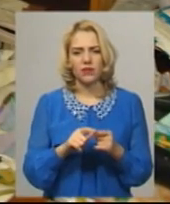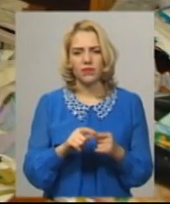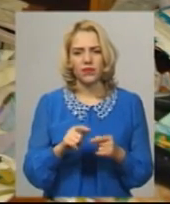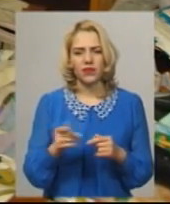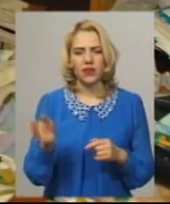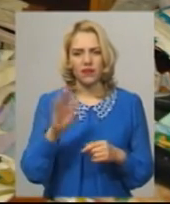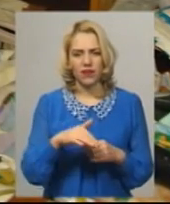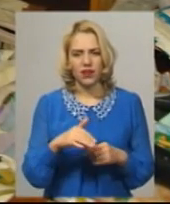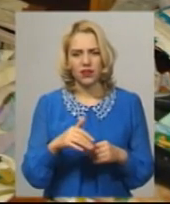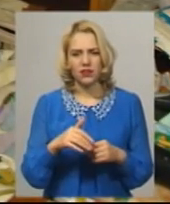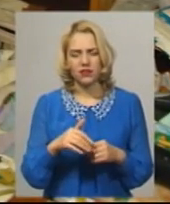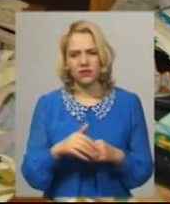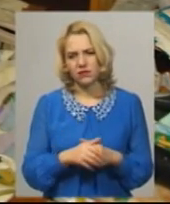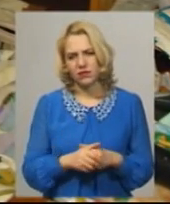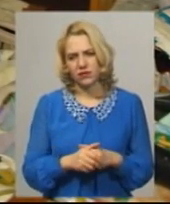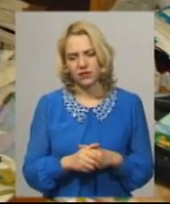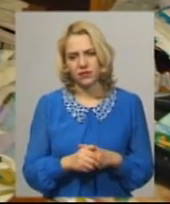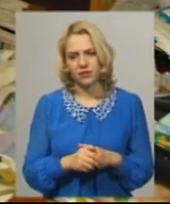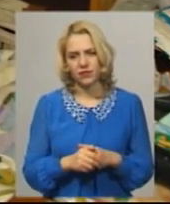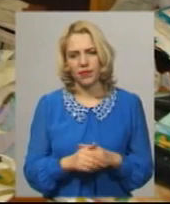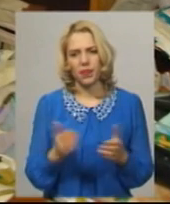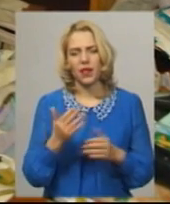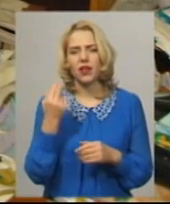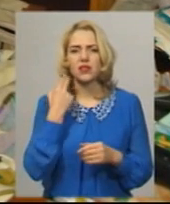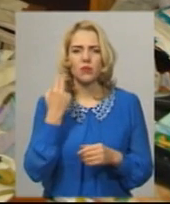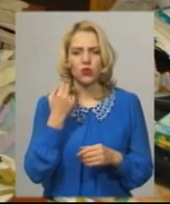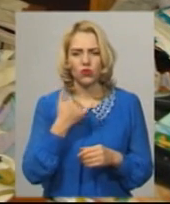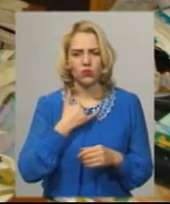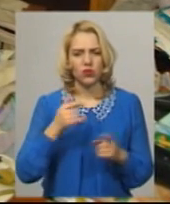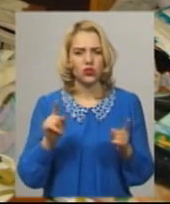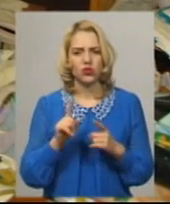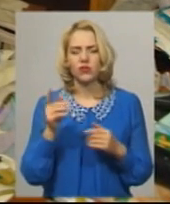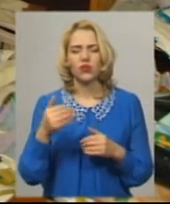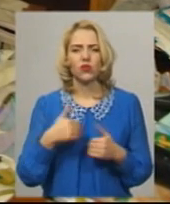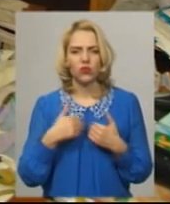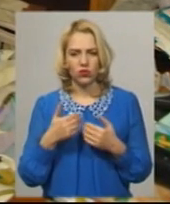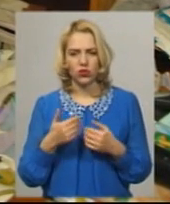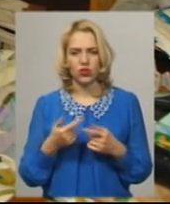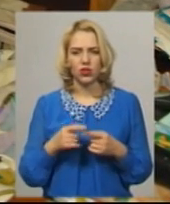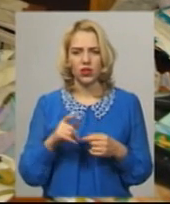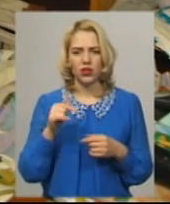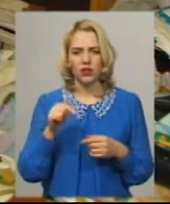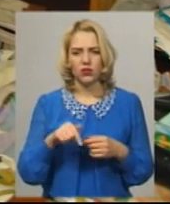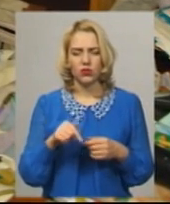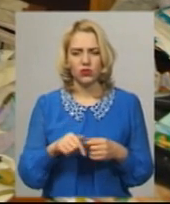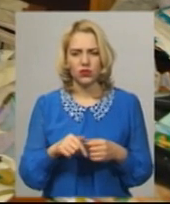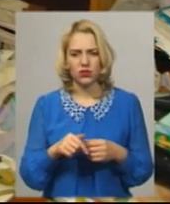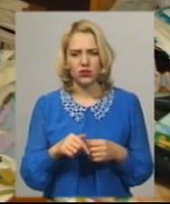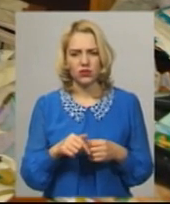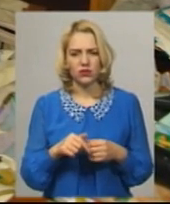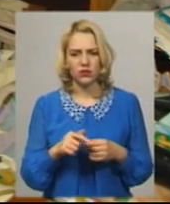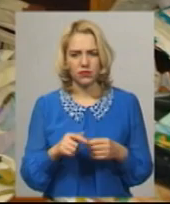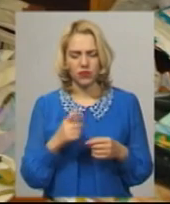є попереднє. Вона кажу, давай візьми, сліжи. Яка в мене забурованість там, що вони в мене хочуть? Вона взяла, постала, оту,